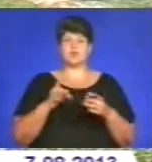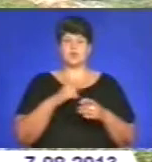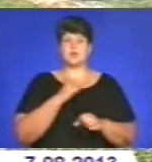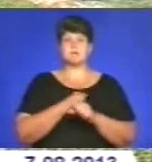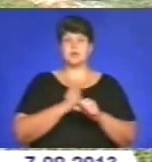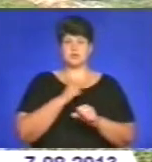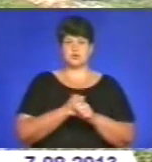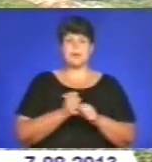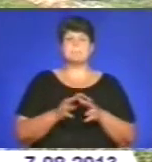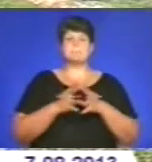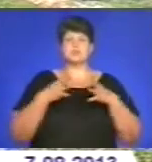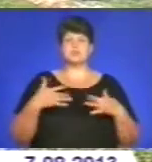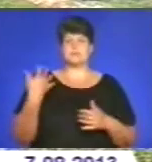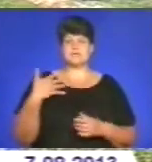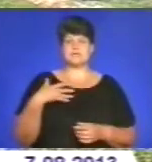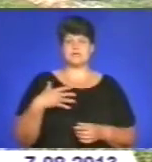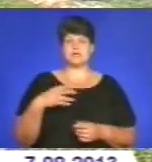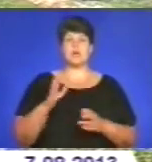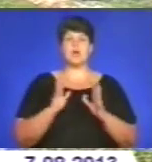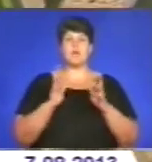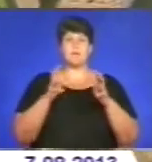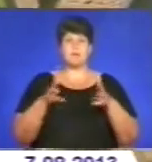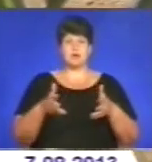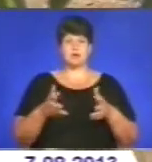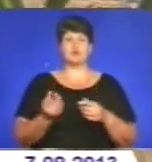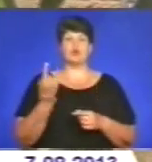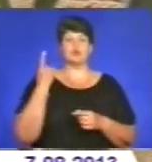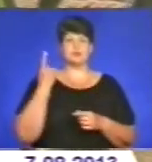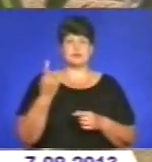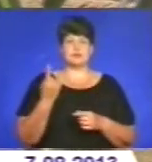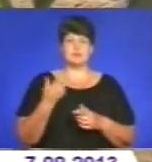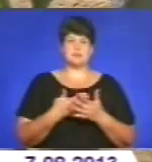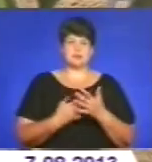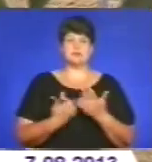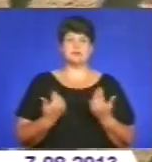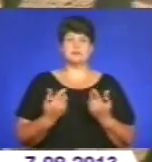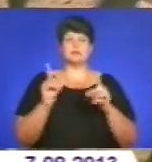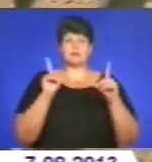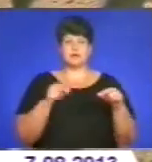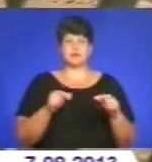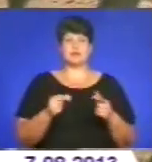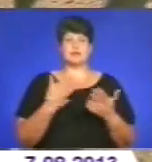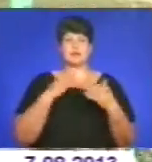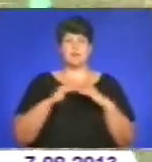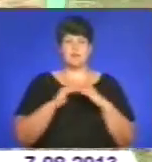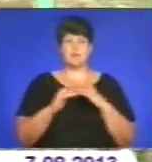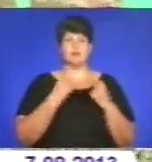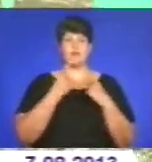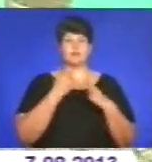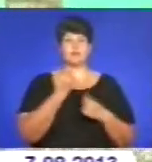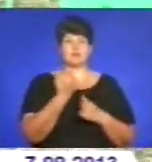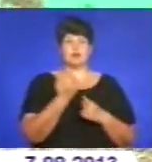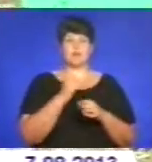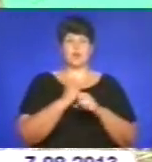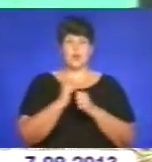більше 50 комбайнів, то навіть, як ми от виїхали на поле, говоримо з вами, то рахуйте кожна